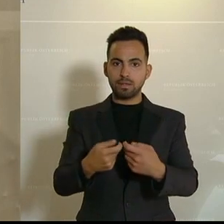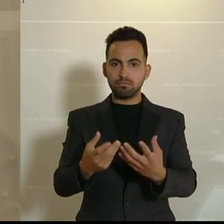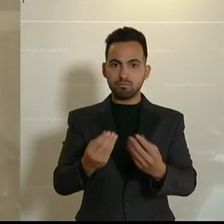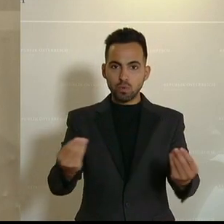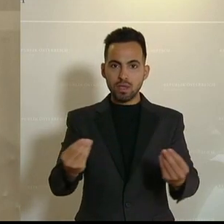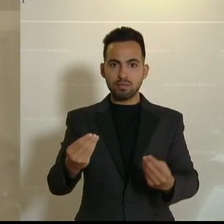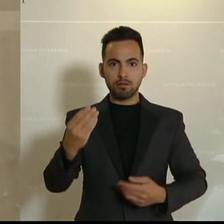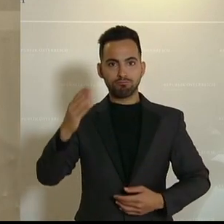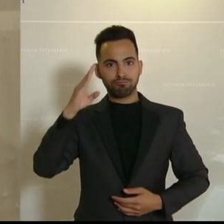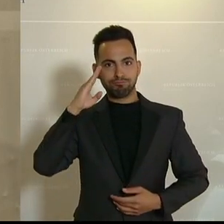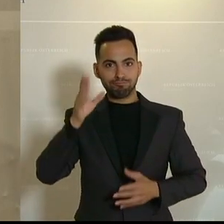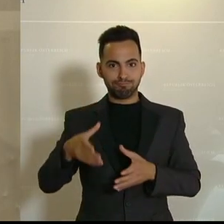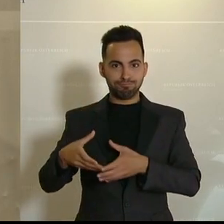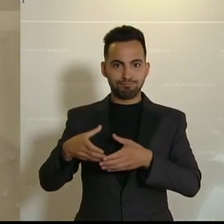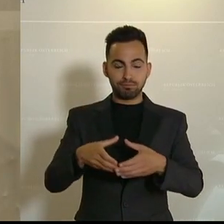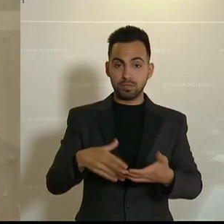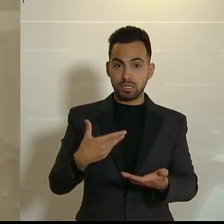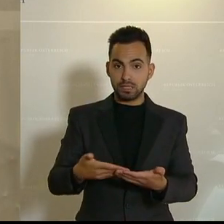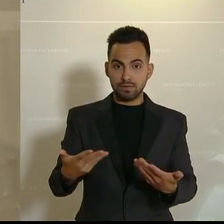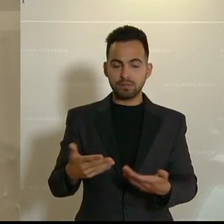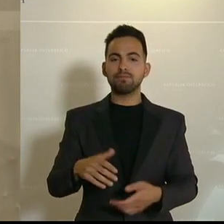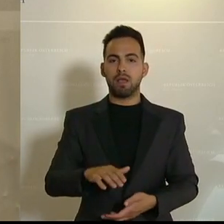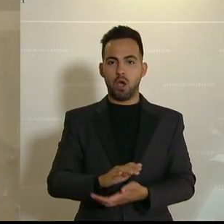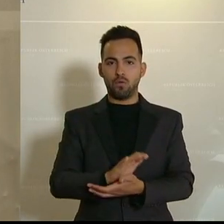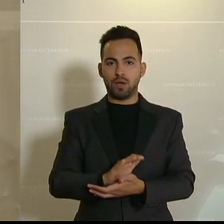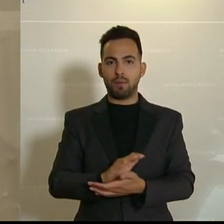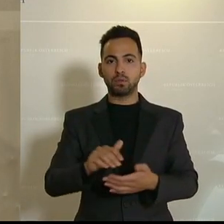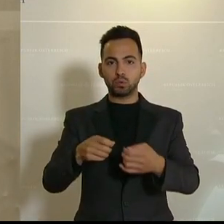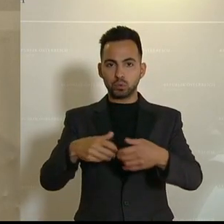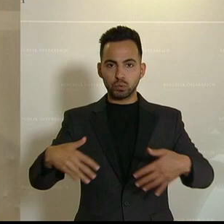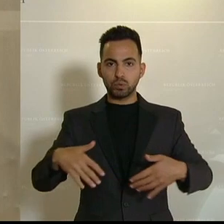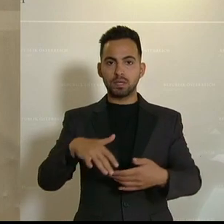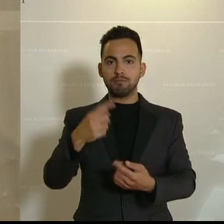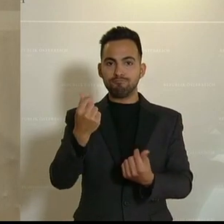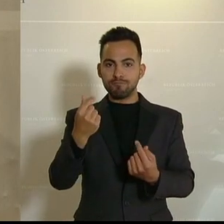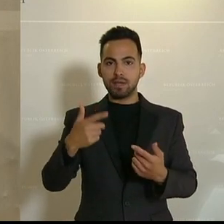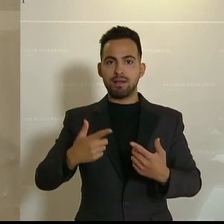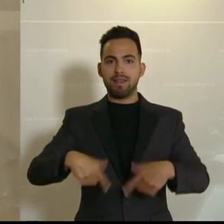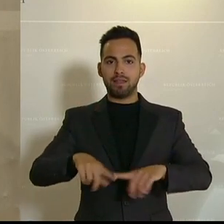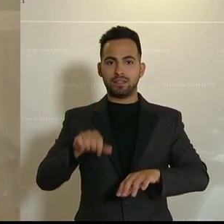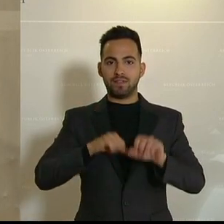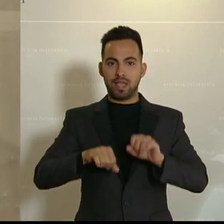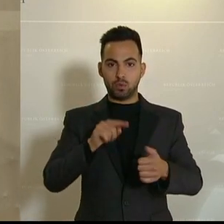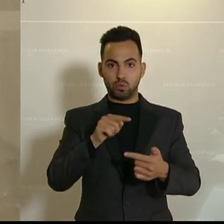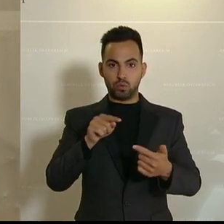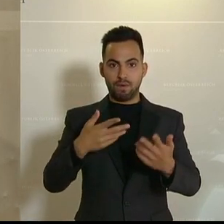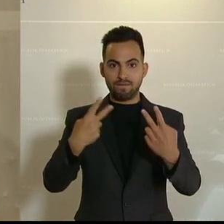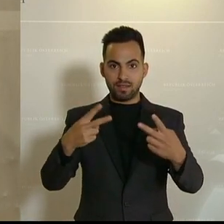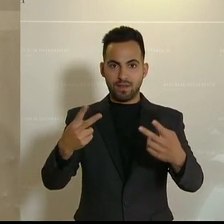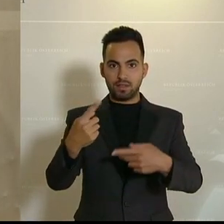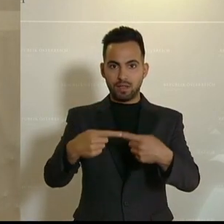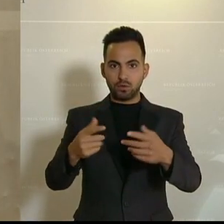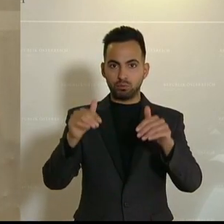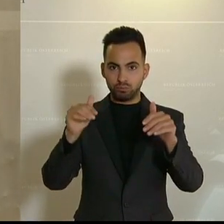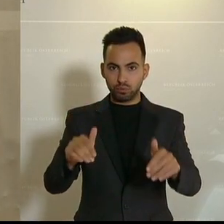modernes Heer. Daher müssen auch die Aufgaben, Strukturen und Mittel der Landesverteidigung weiterentwickelt